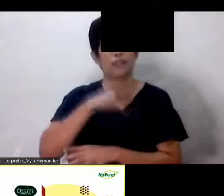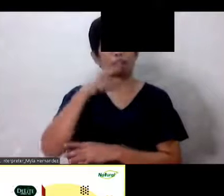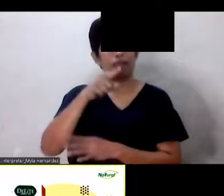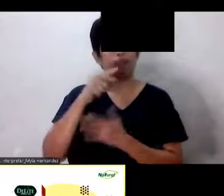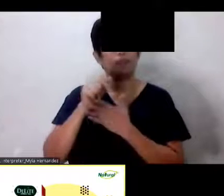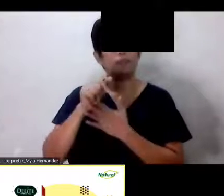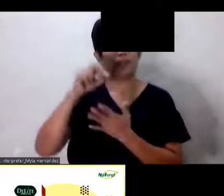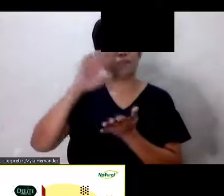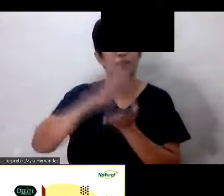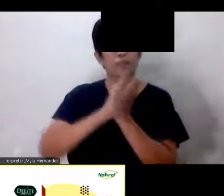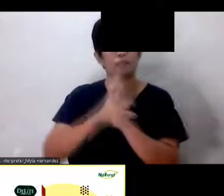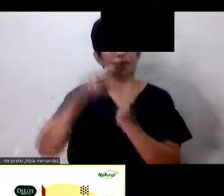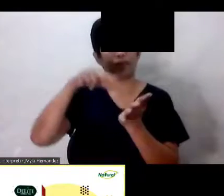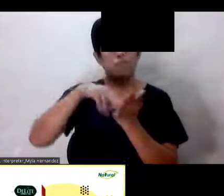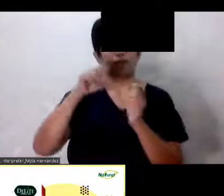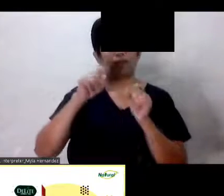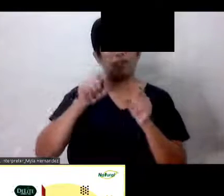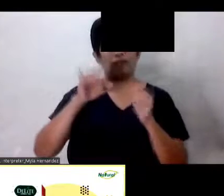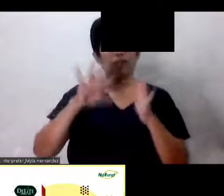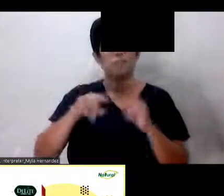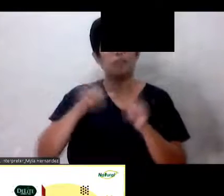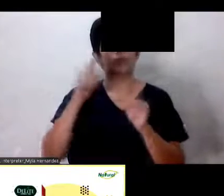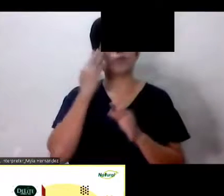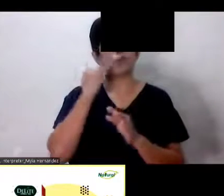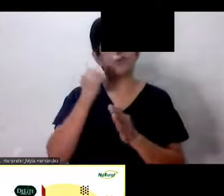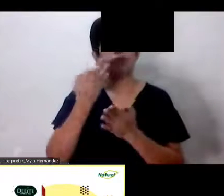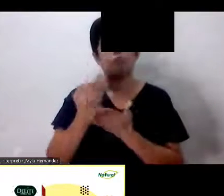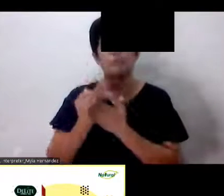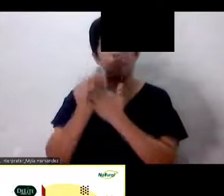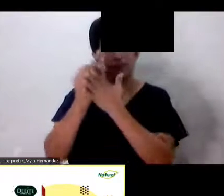puhunan Pwede nyo kaming I-text sa 0918